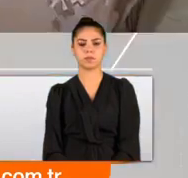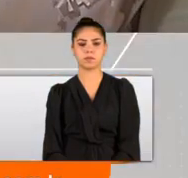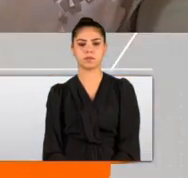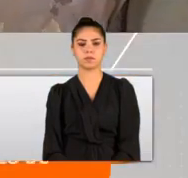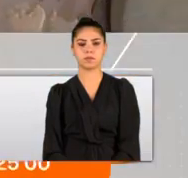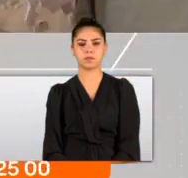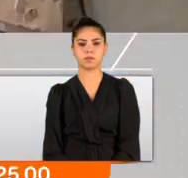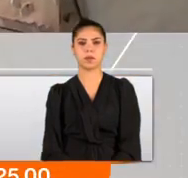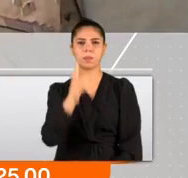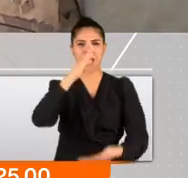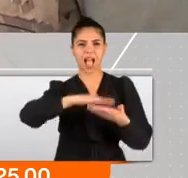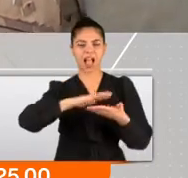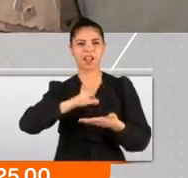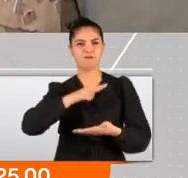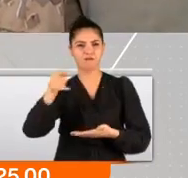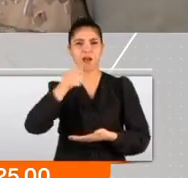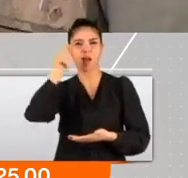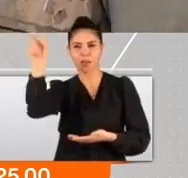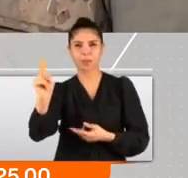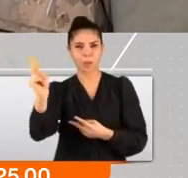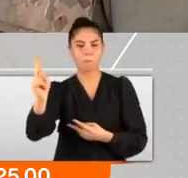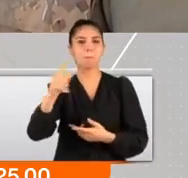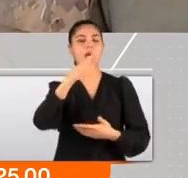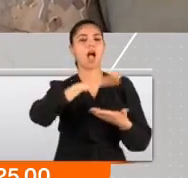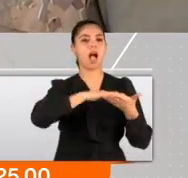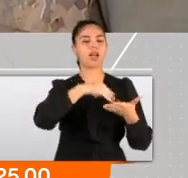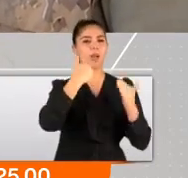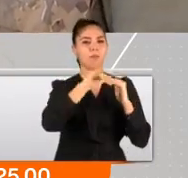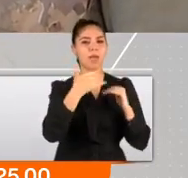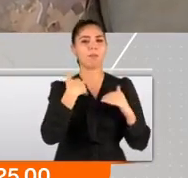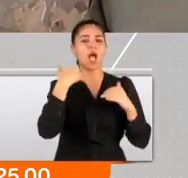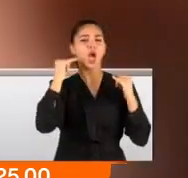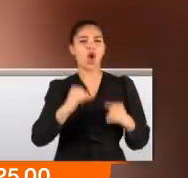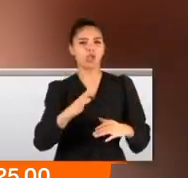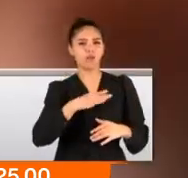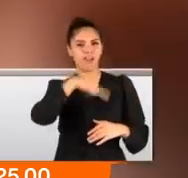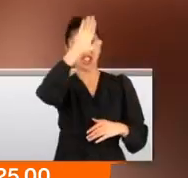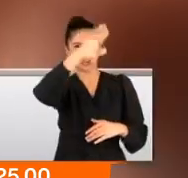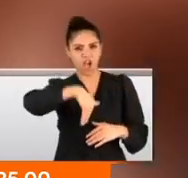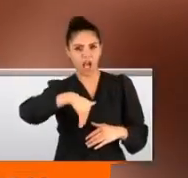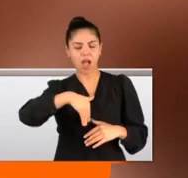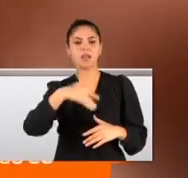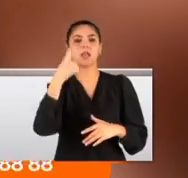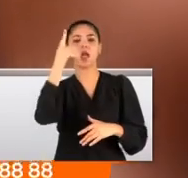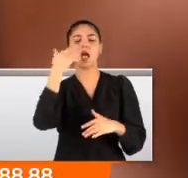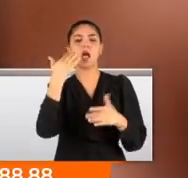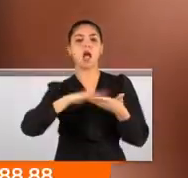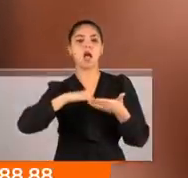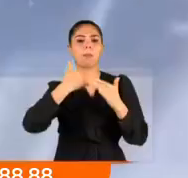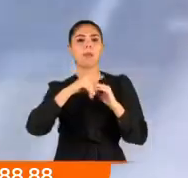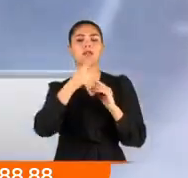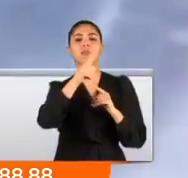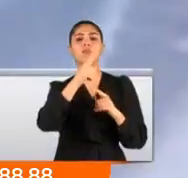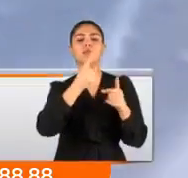Bir arkadaşı varmış. Arkadaşına mesaj atmış herhalde. Ben kötü durumdayım yanıma geldi. Arkadaşına yolladığı tek mesaj bu